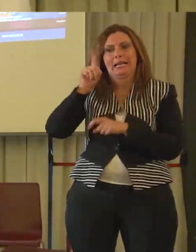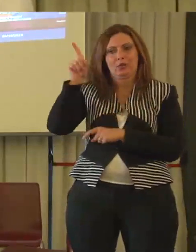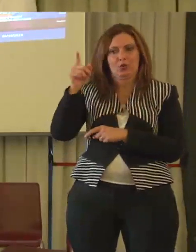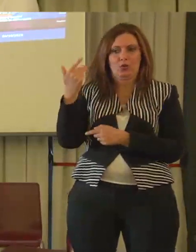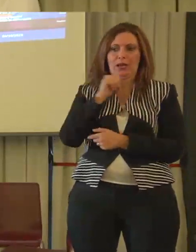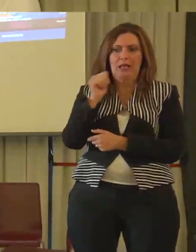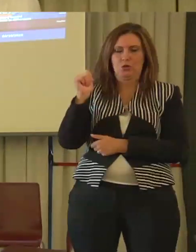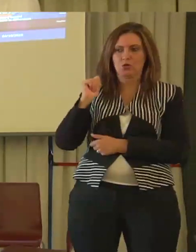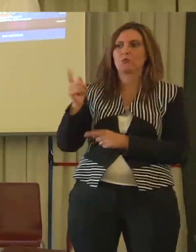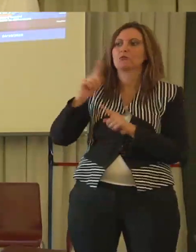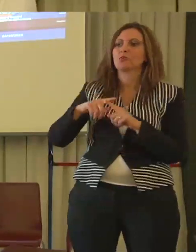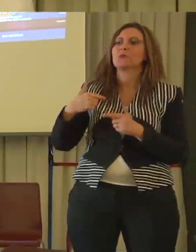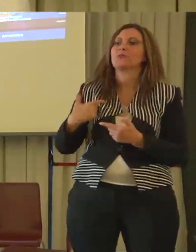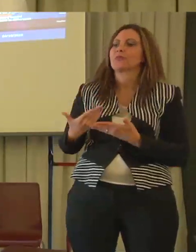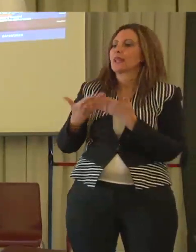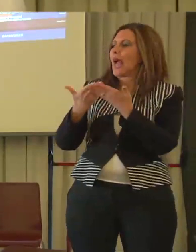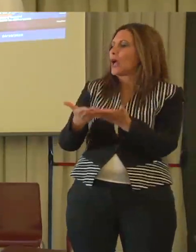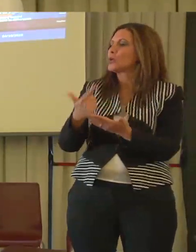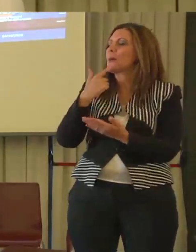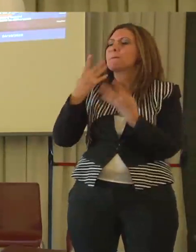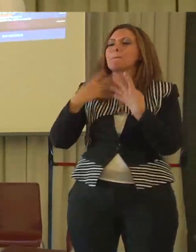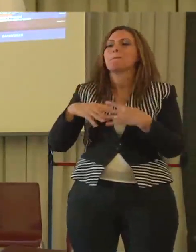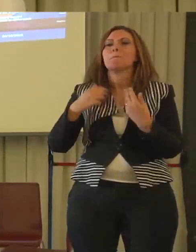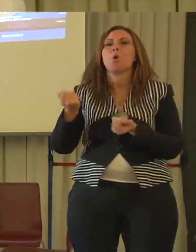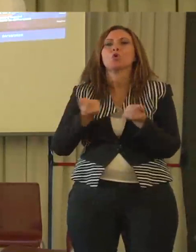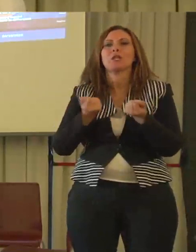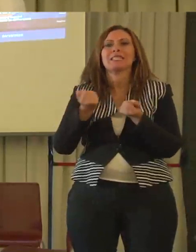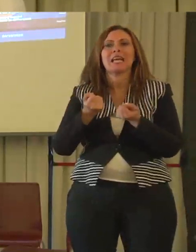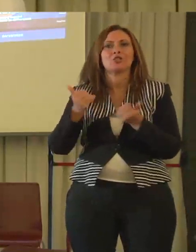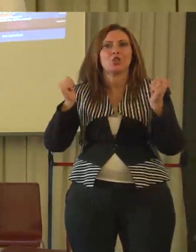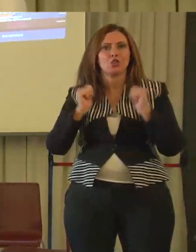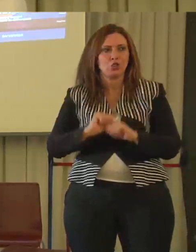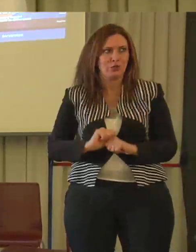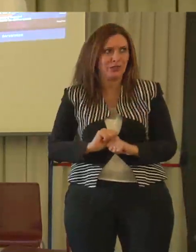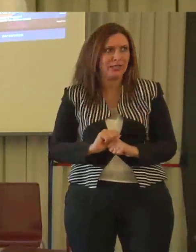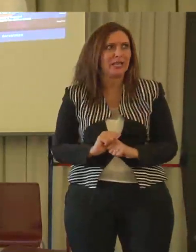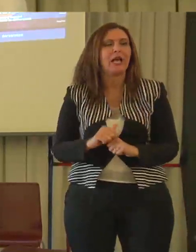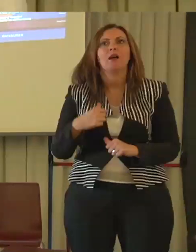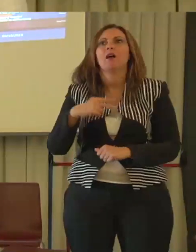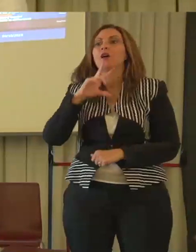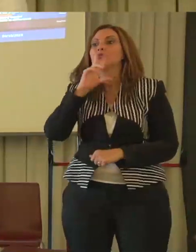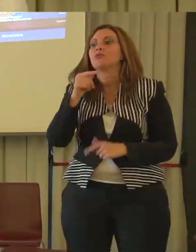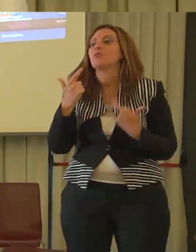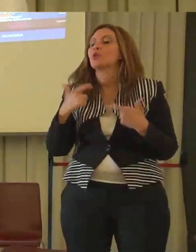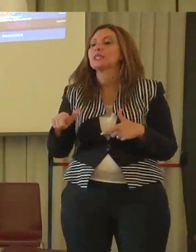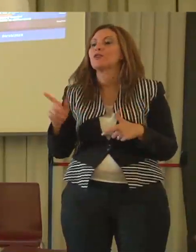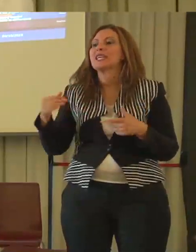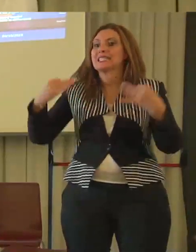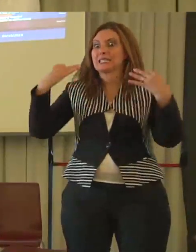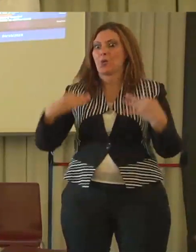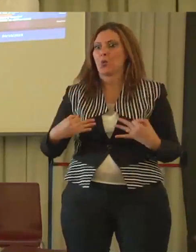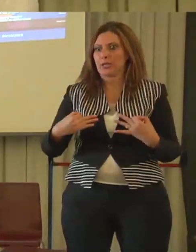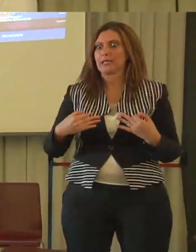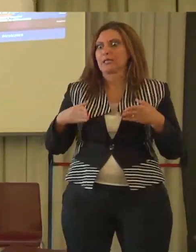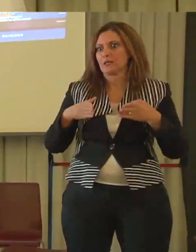assistere dalla motorizzazione civile, perché dicevo anche la sicurezza sulle strade aveva